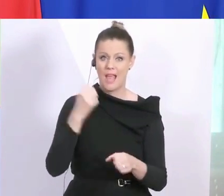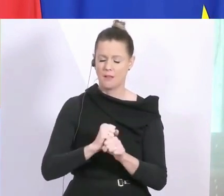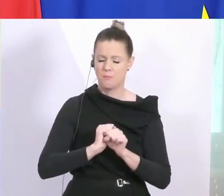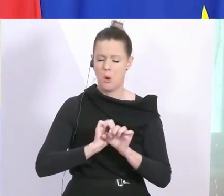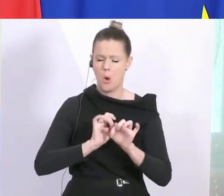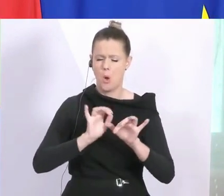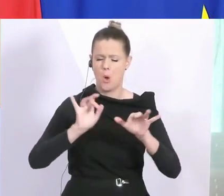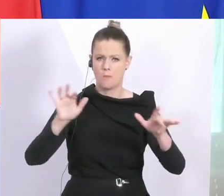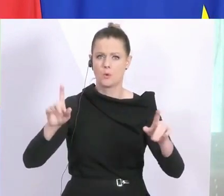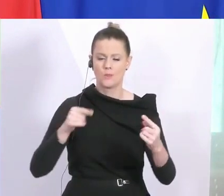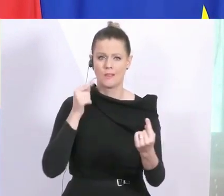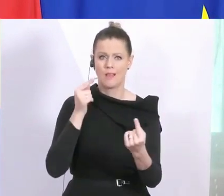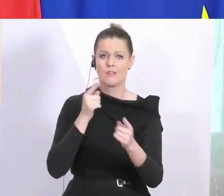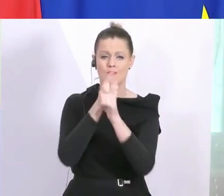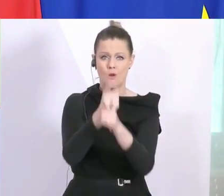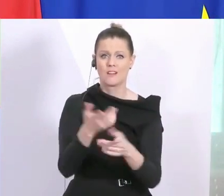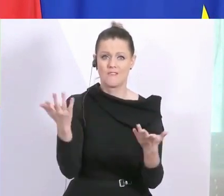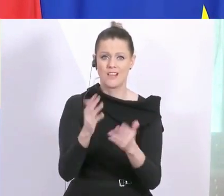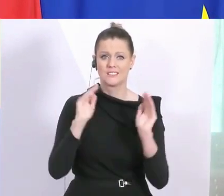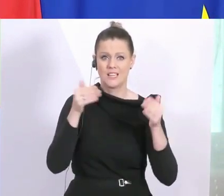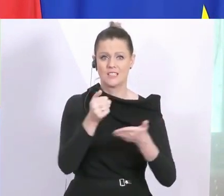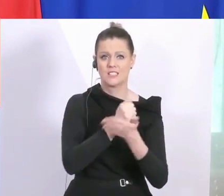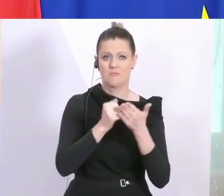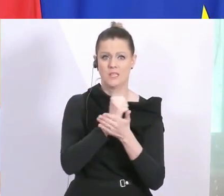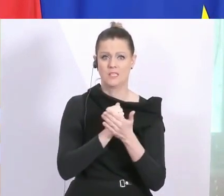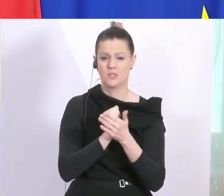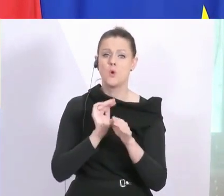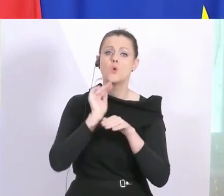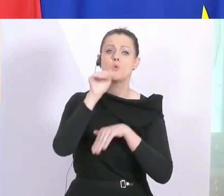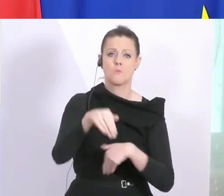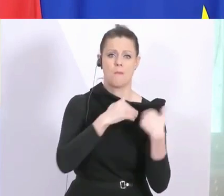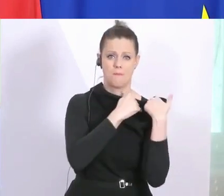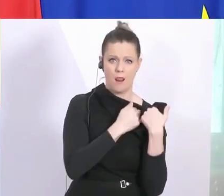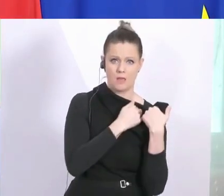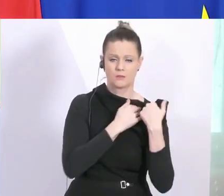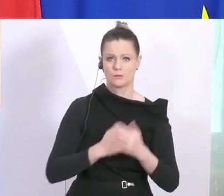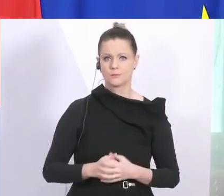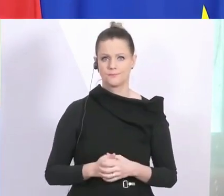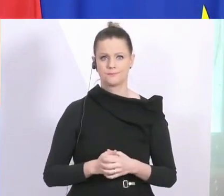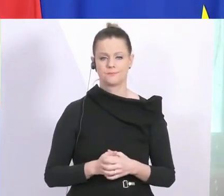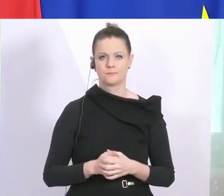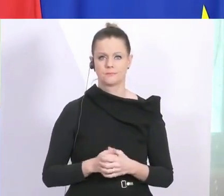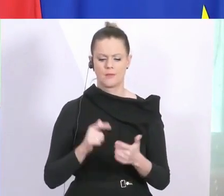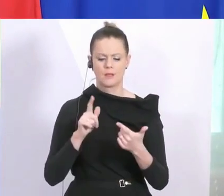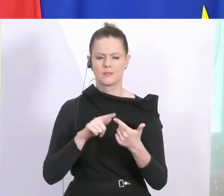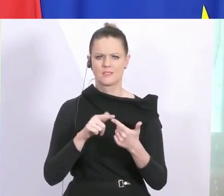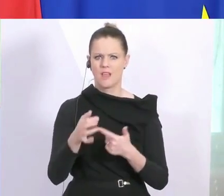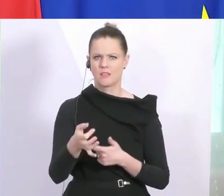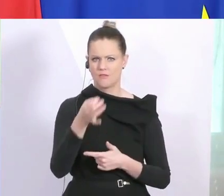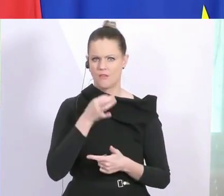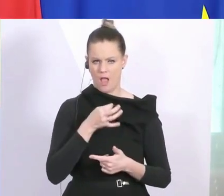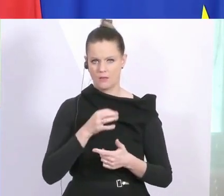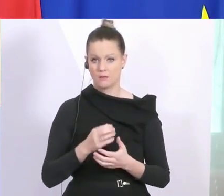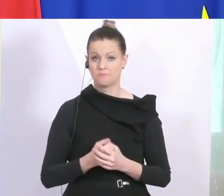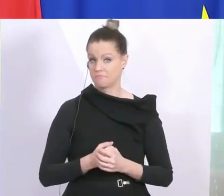Überlastung unserer Intensivmedizin kommt. Zweite Frage. Ich glaub jeden Tag